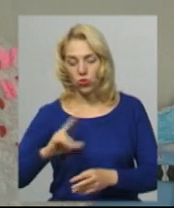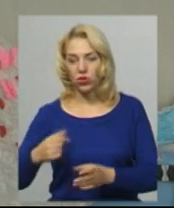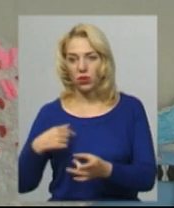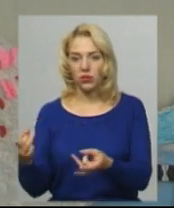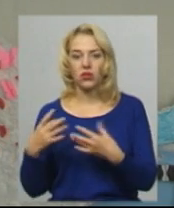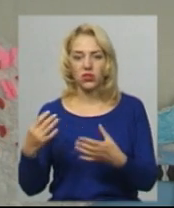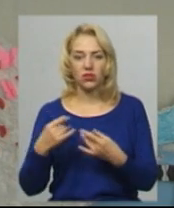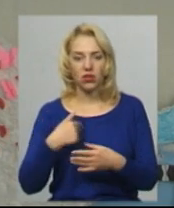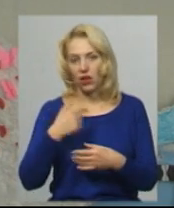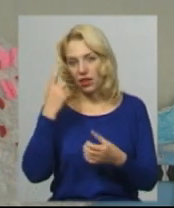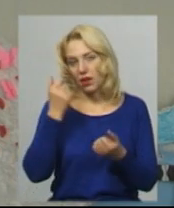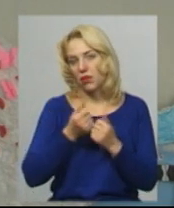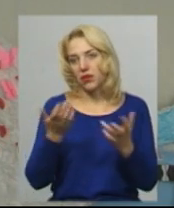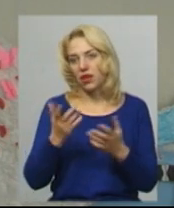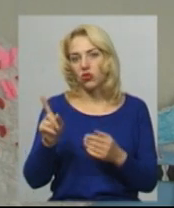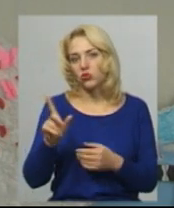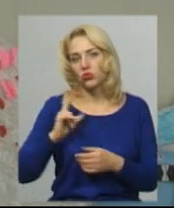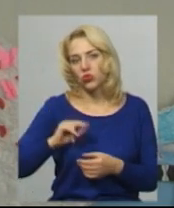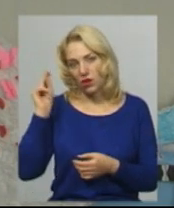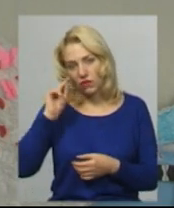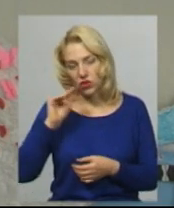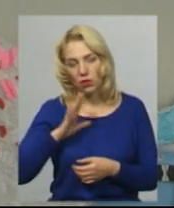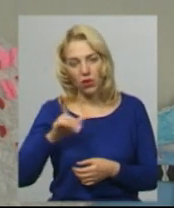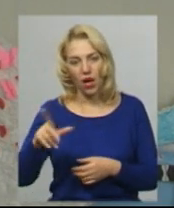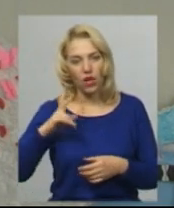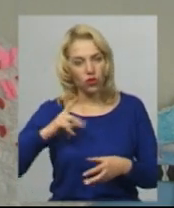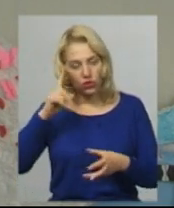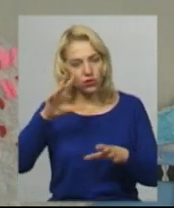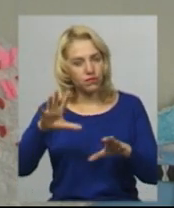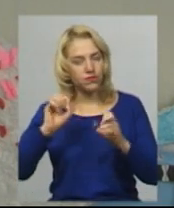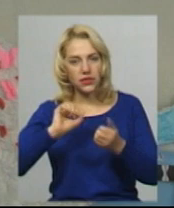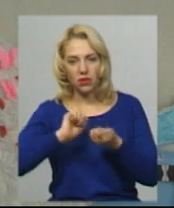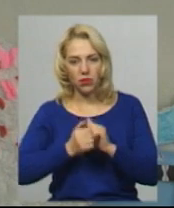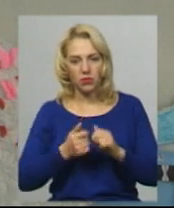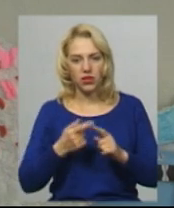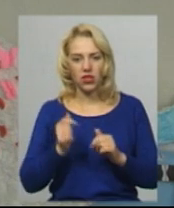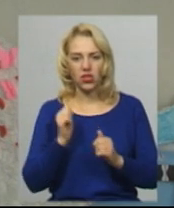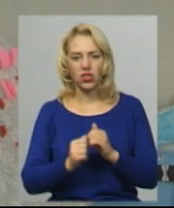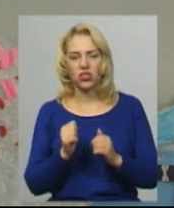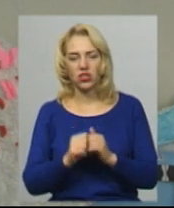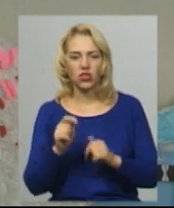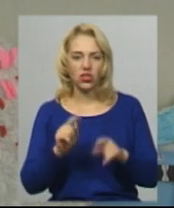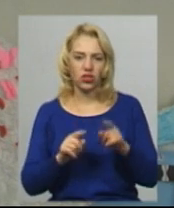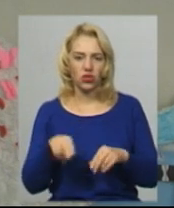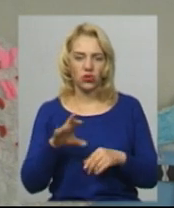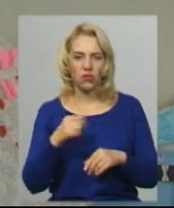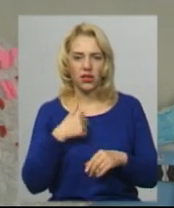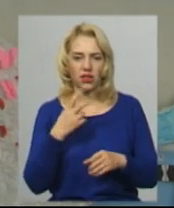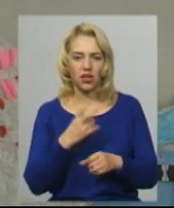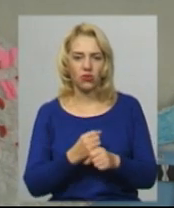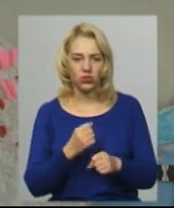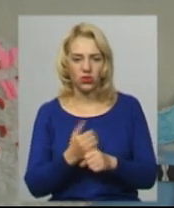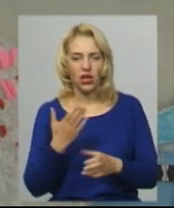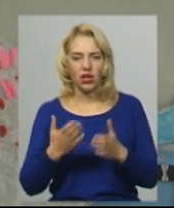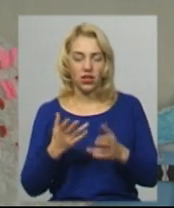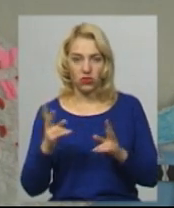можу їх всі пам'ятати, які вона вчила, але вона пам'ятає, часто заходить іноді до мене на роботу, якщо